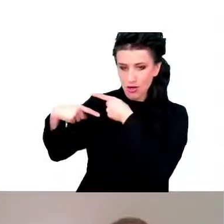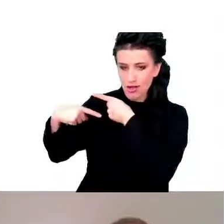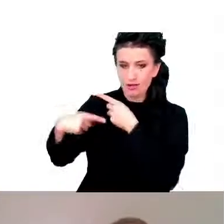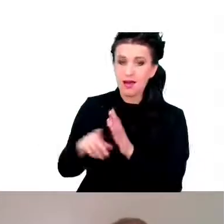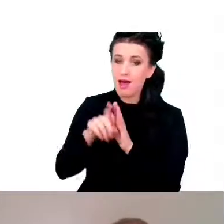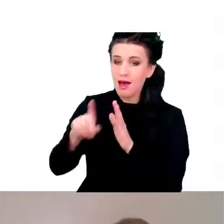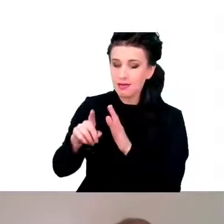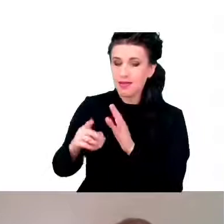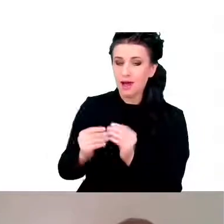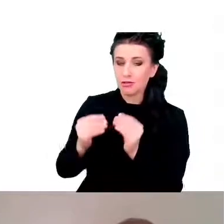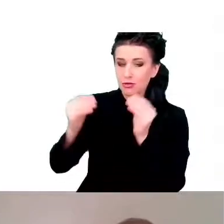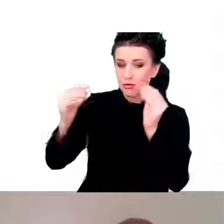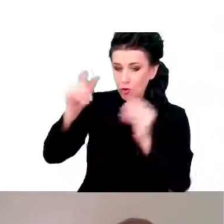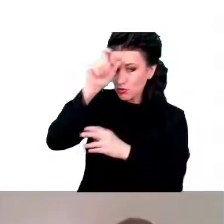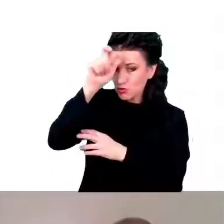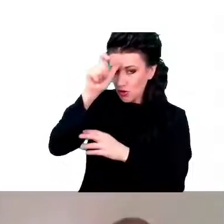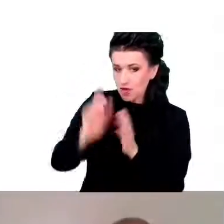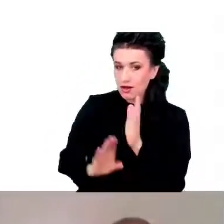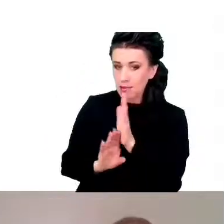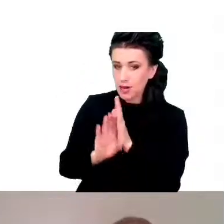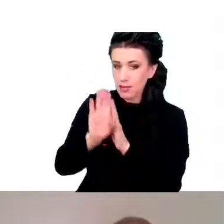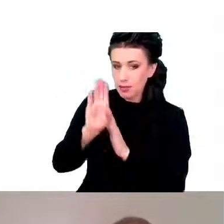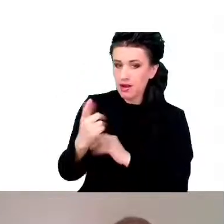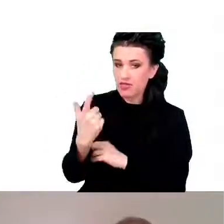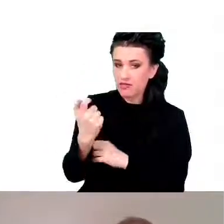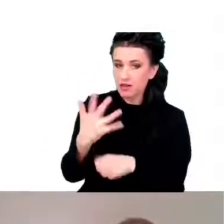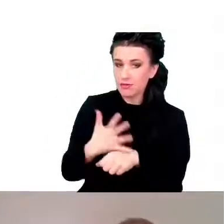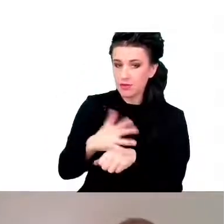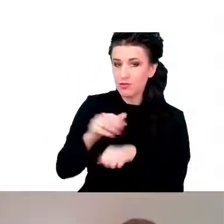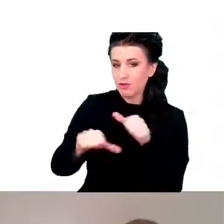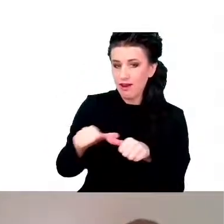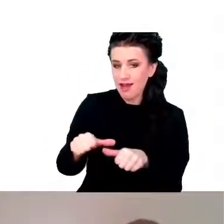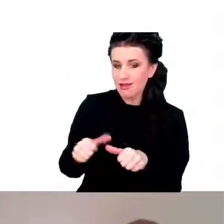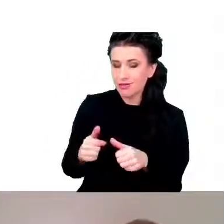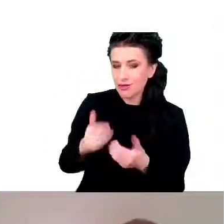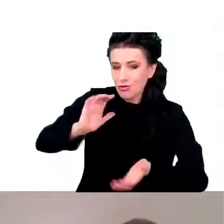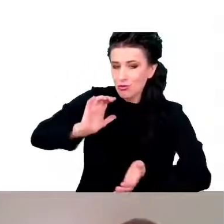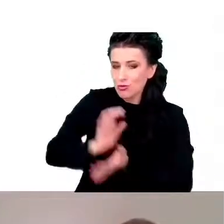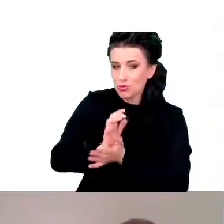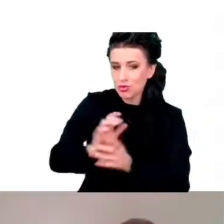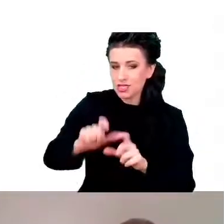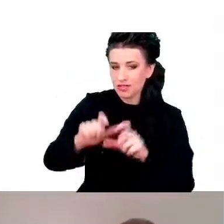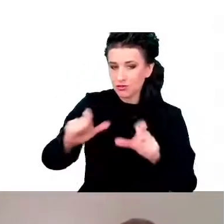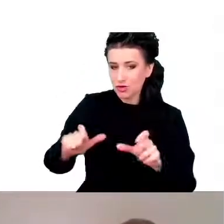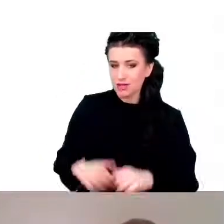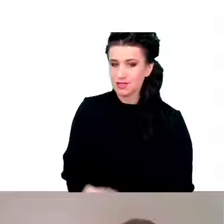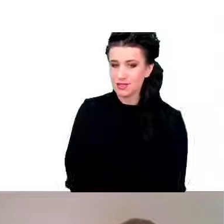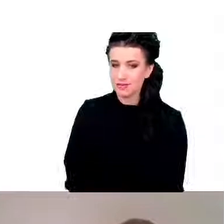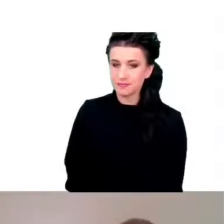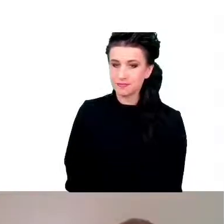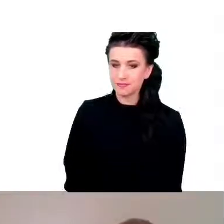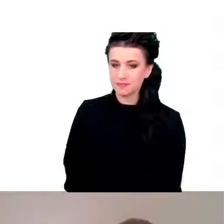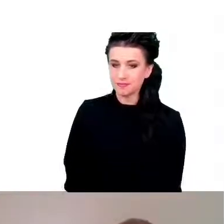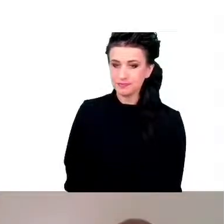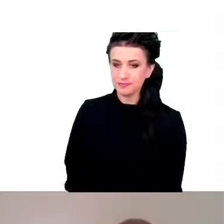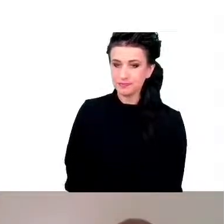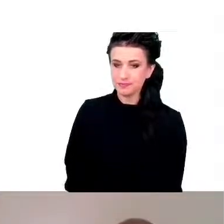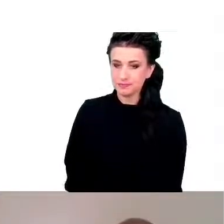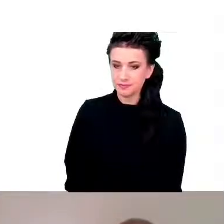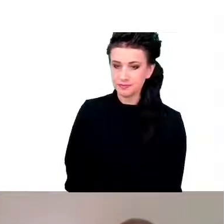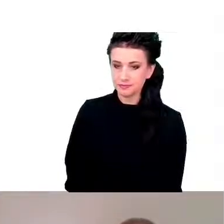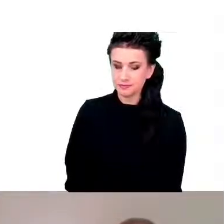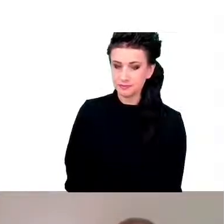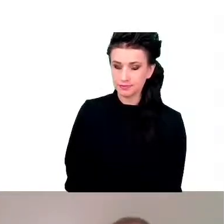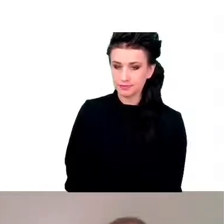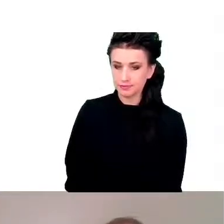250 lat to ledwie mordnięcie okiem. I właściwie z punktu